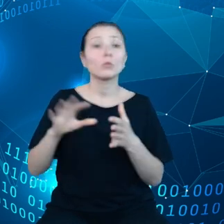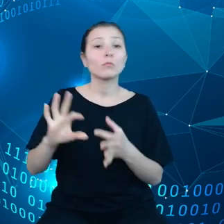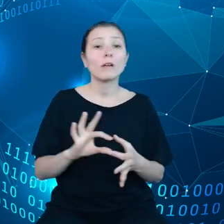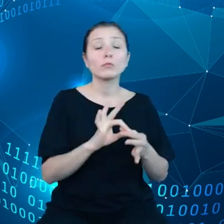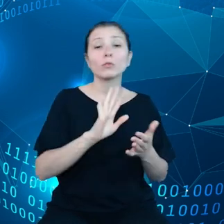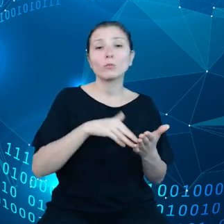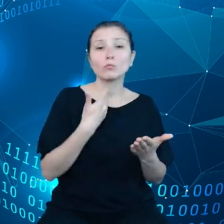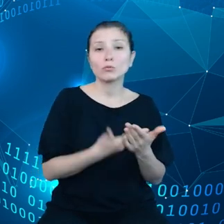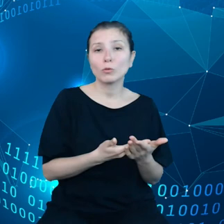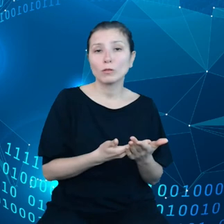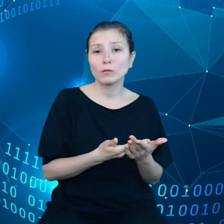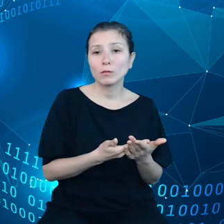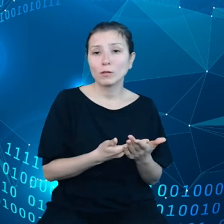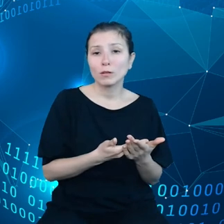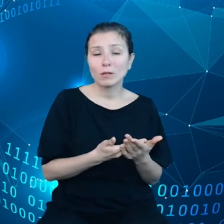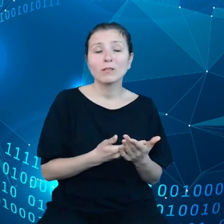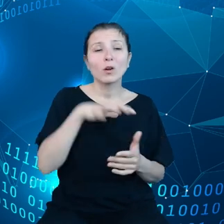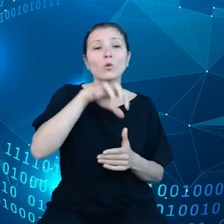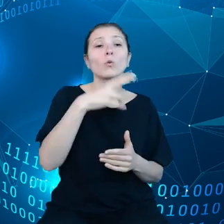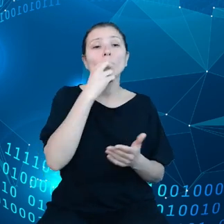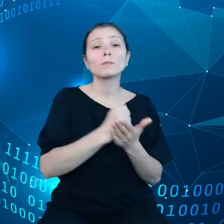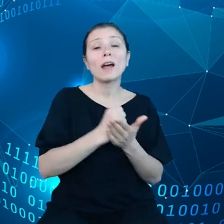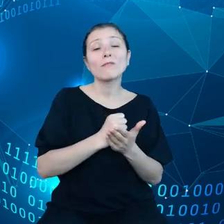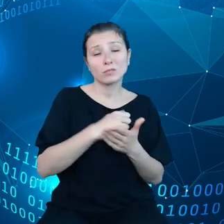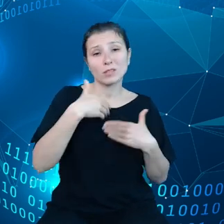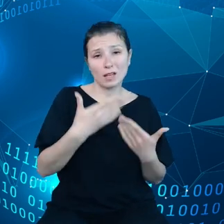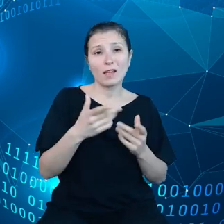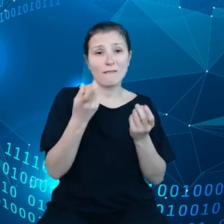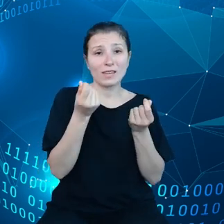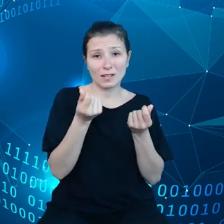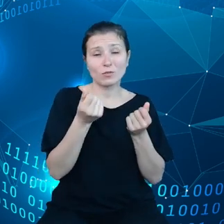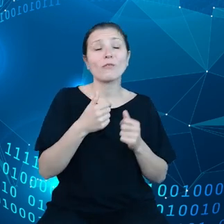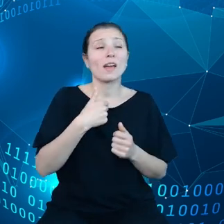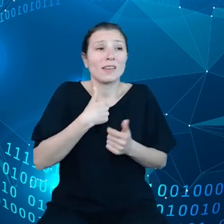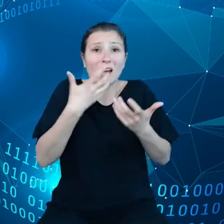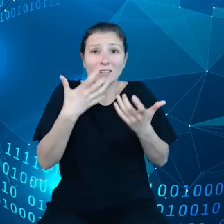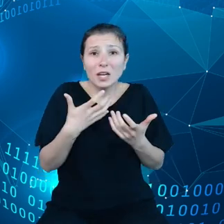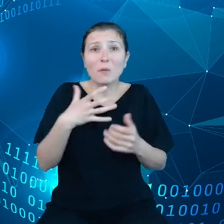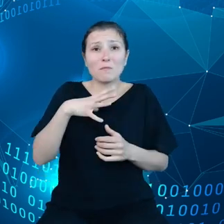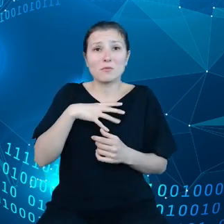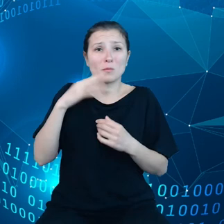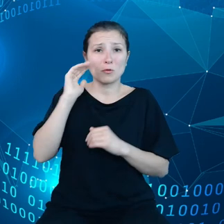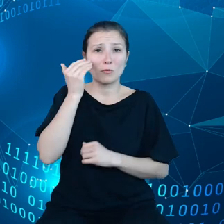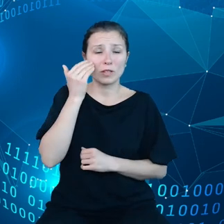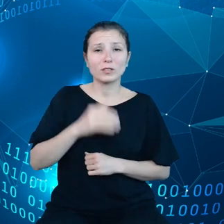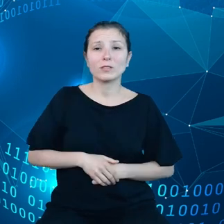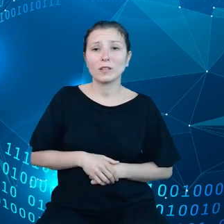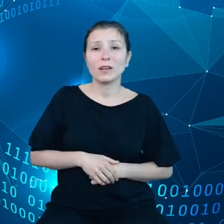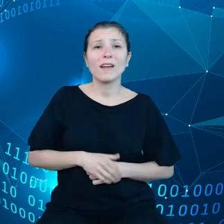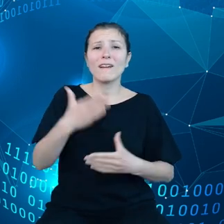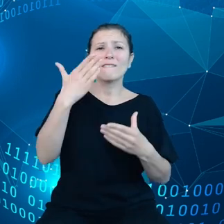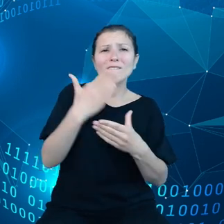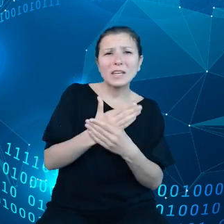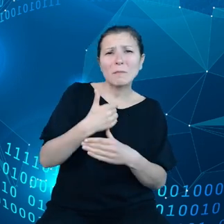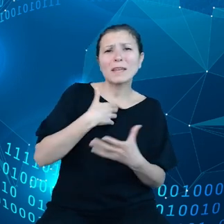do przykładu ze sprawozdaniami finansowymi. Tak naprawdę chcę się dowiedzieć, jakiej wiadomości jest ta firma, znaczy ile